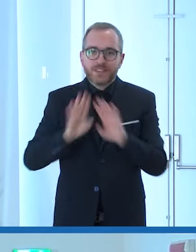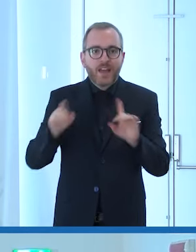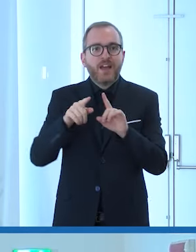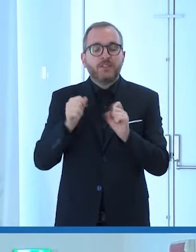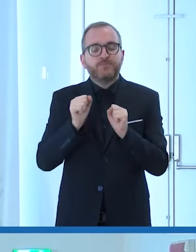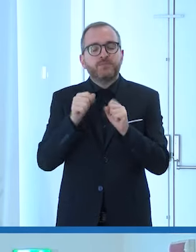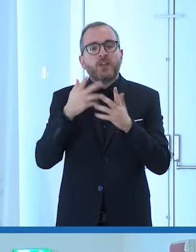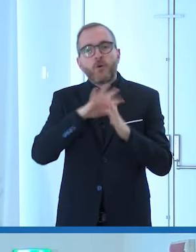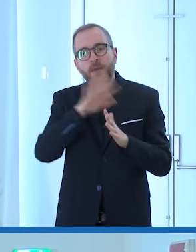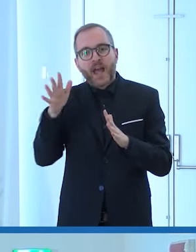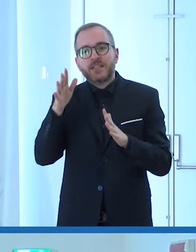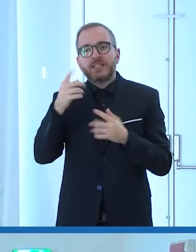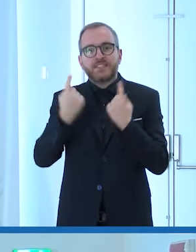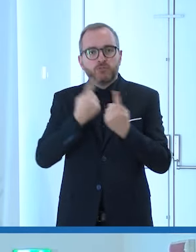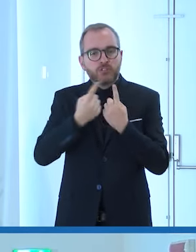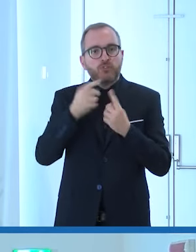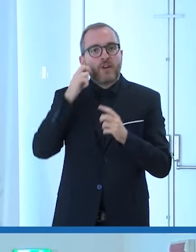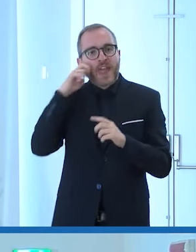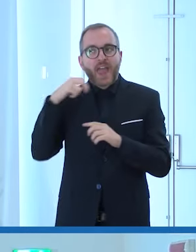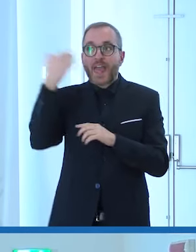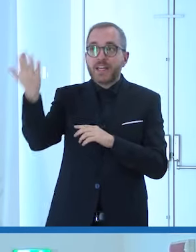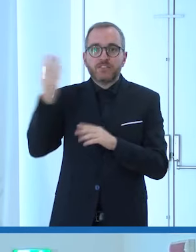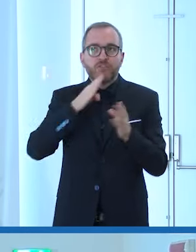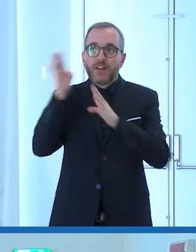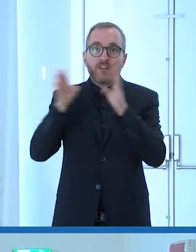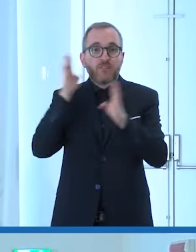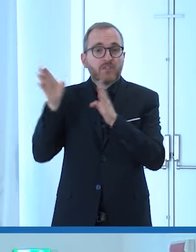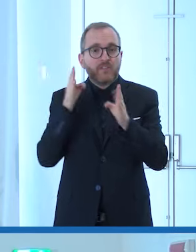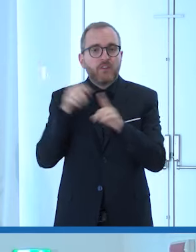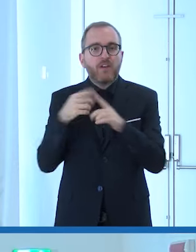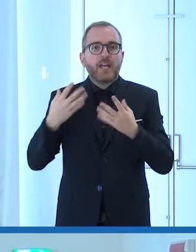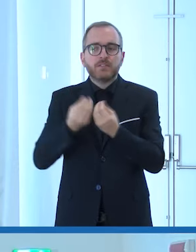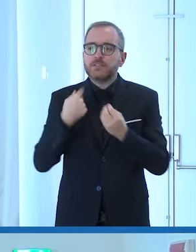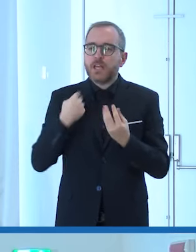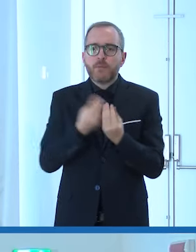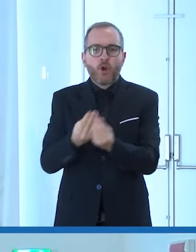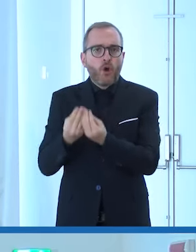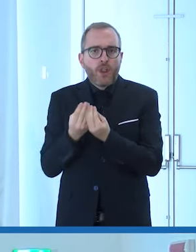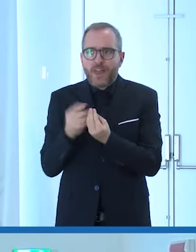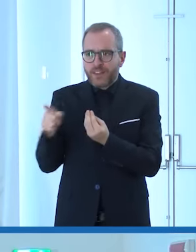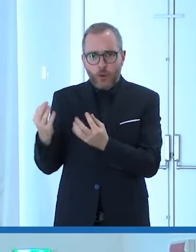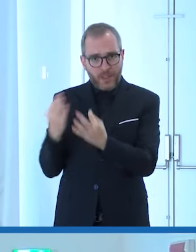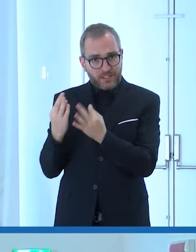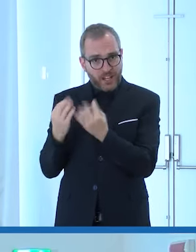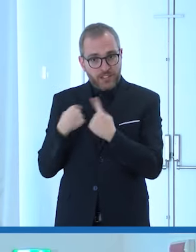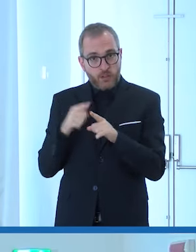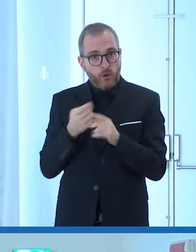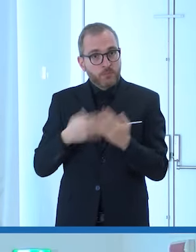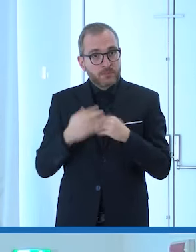a lavorare andavo in giro normalmente anche i colleghi nessuno di loro mi ha trattato da